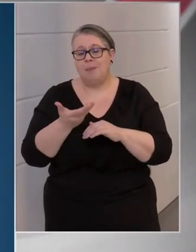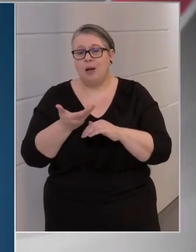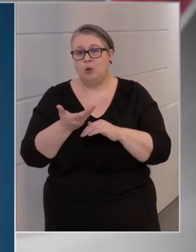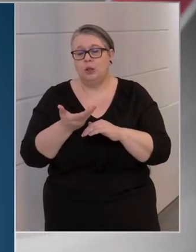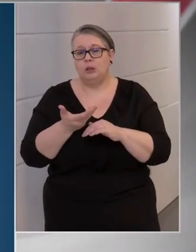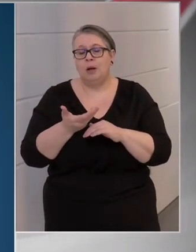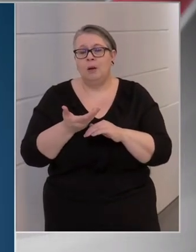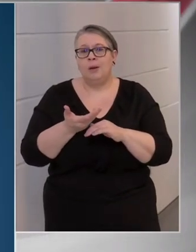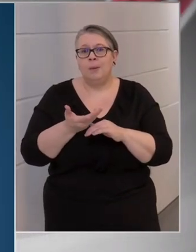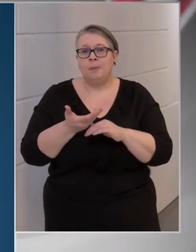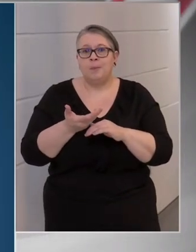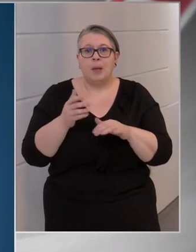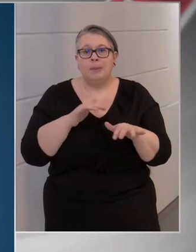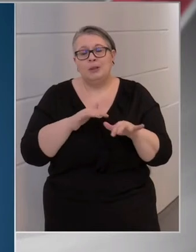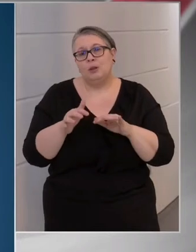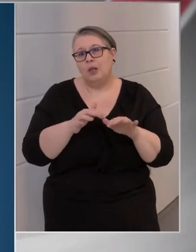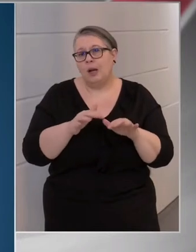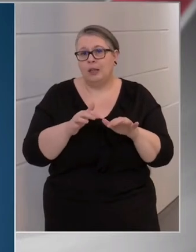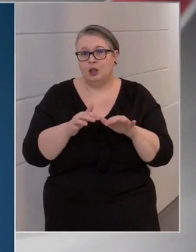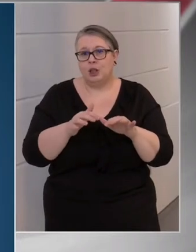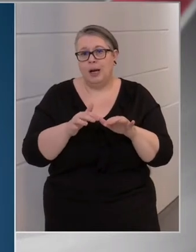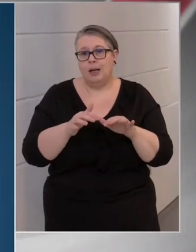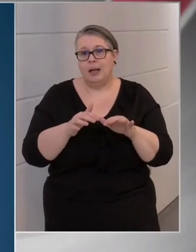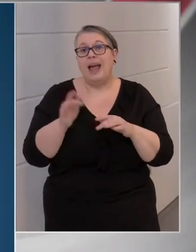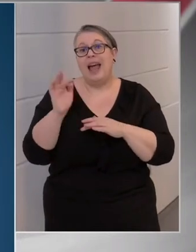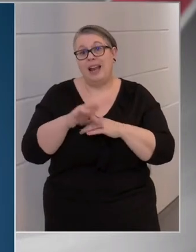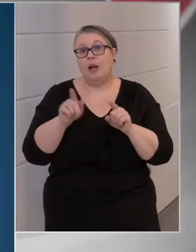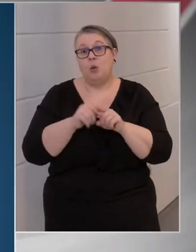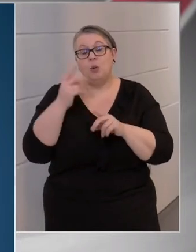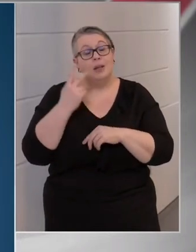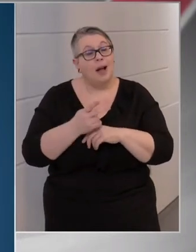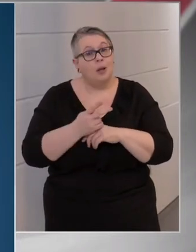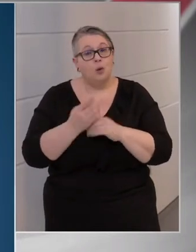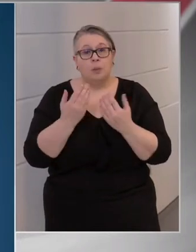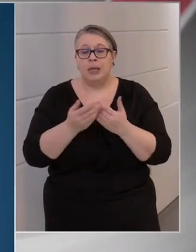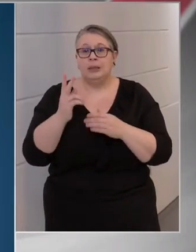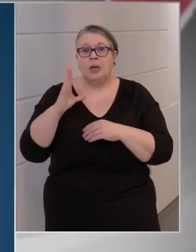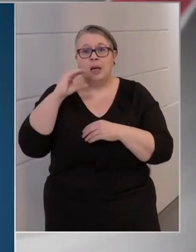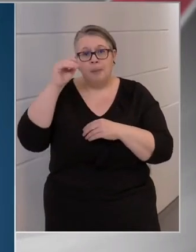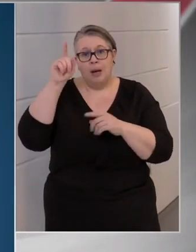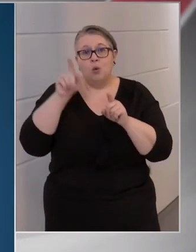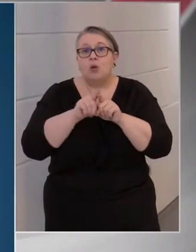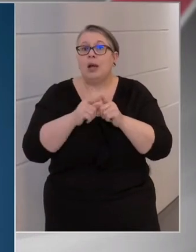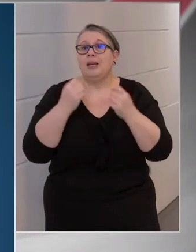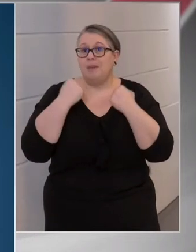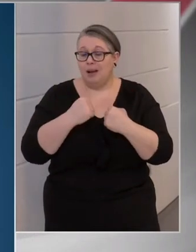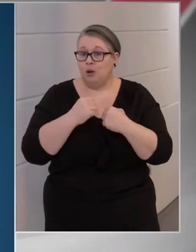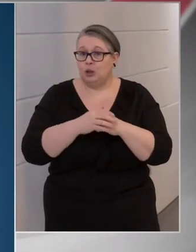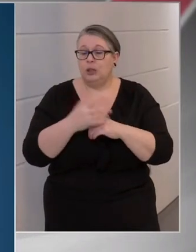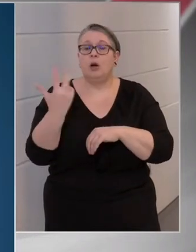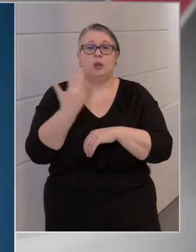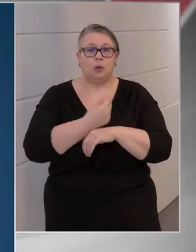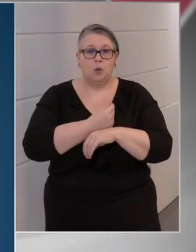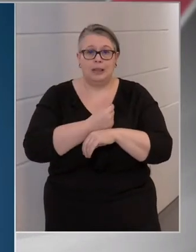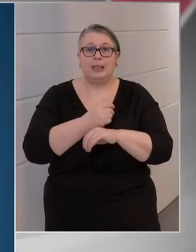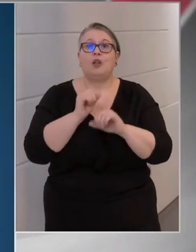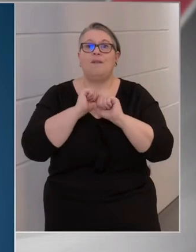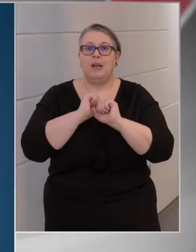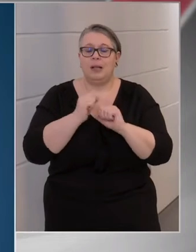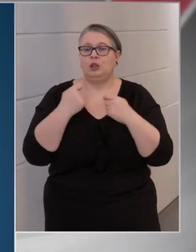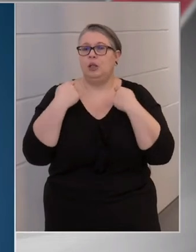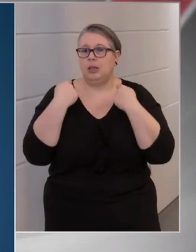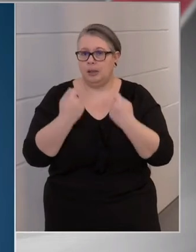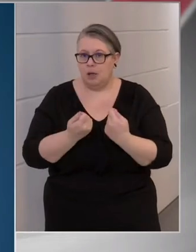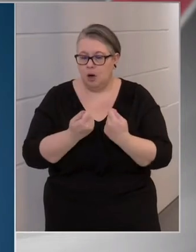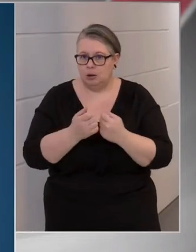bizonytalanságok ellenére is úgy látjuk, és minden szakember ezt erősíti meg, hogy az oltás védettséget